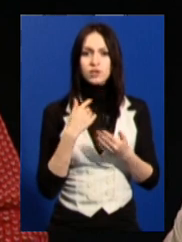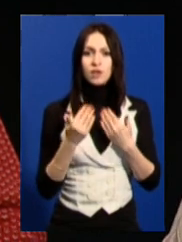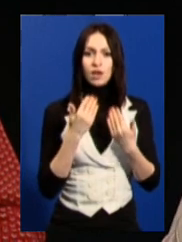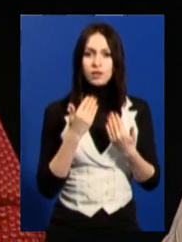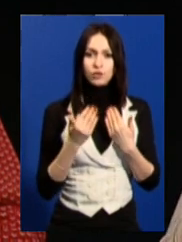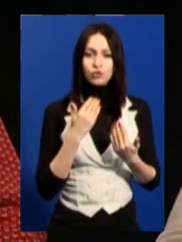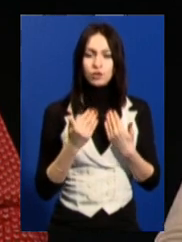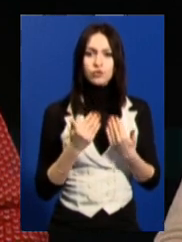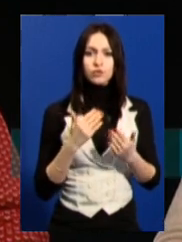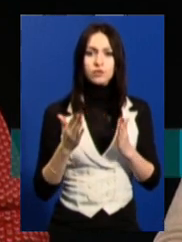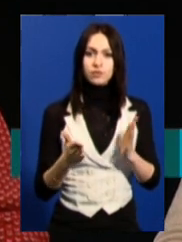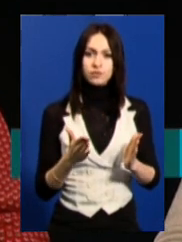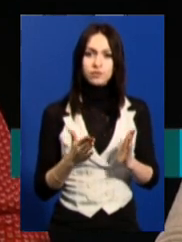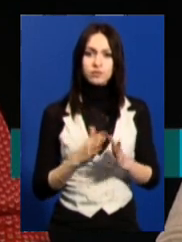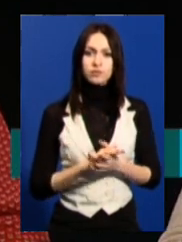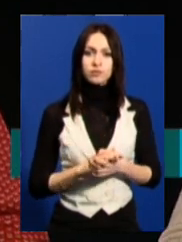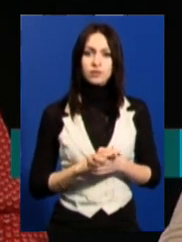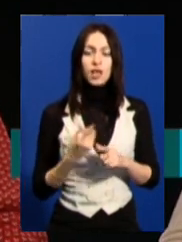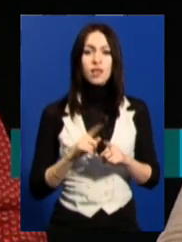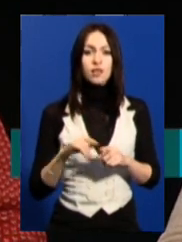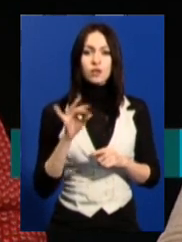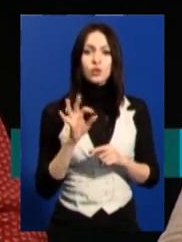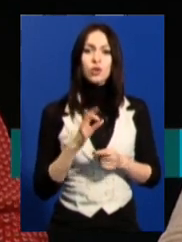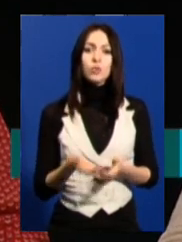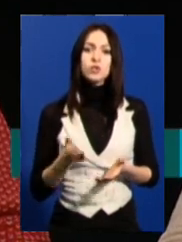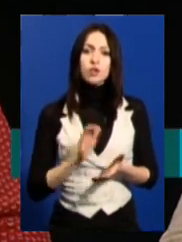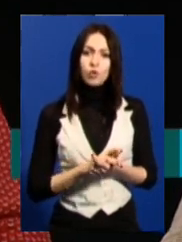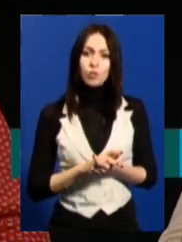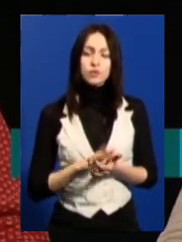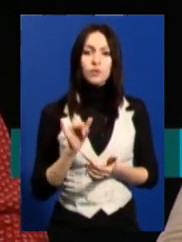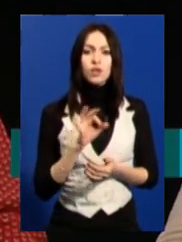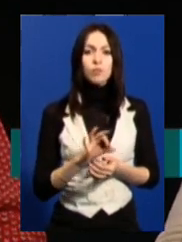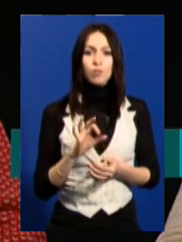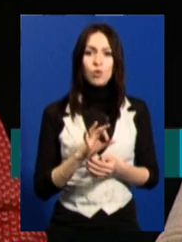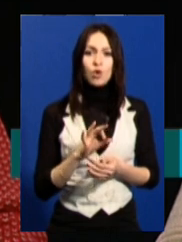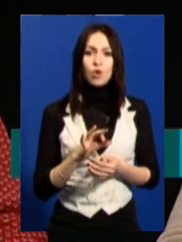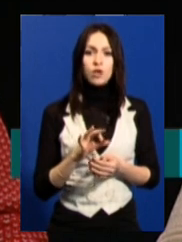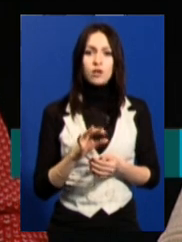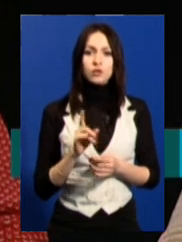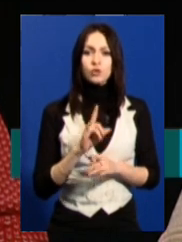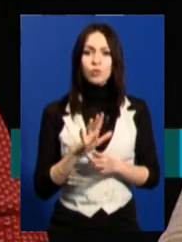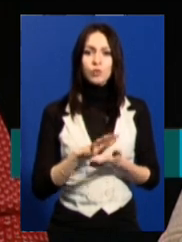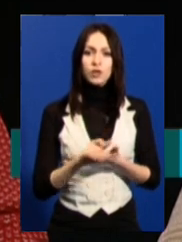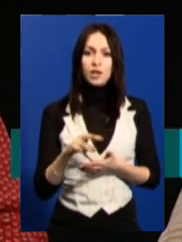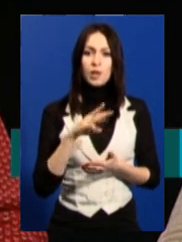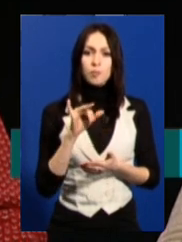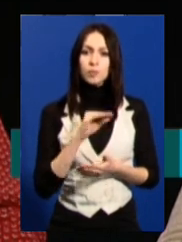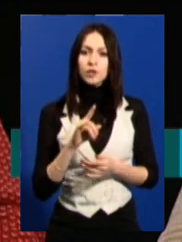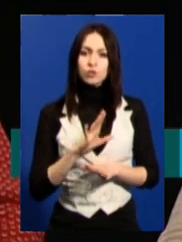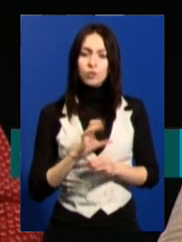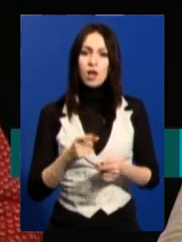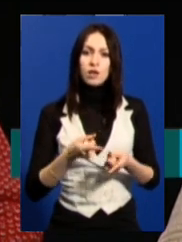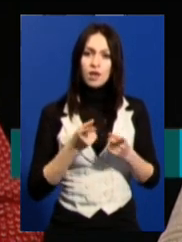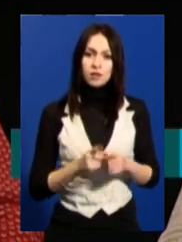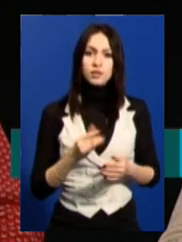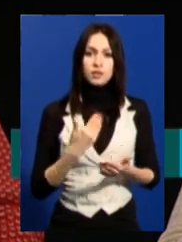інституція до інституції. Це історія про знайомство і про розвінчання міфів. А насправді,